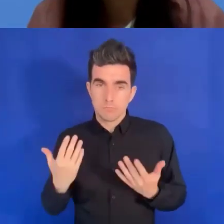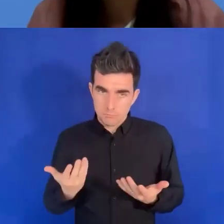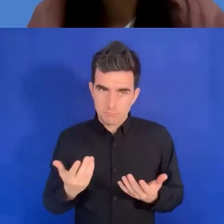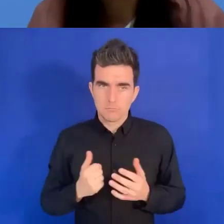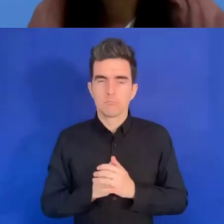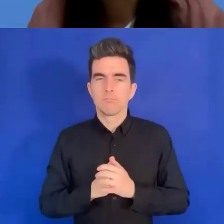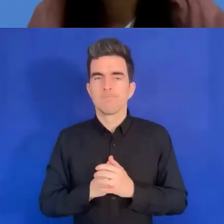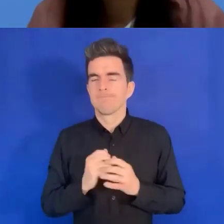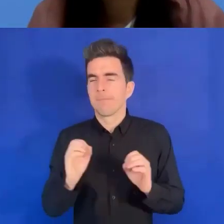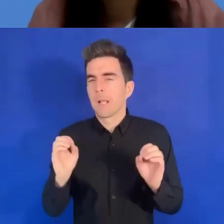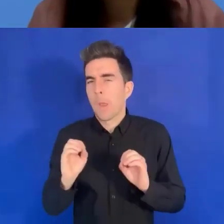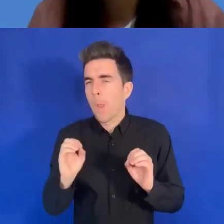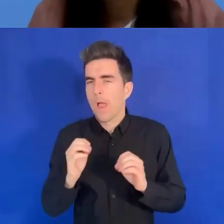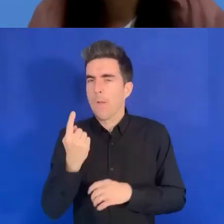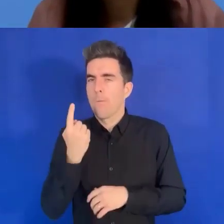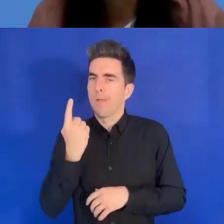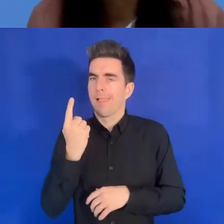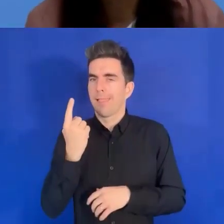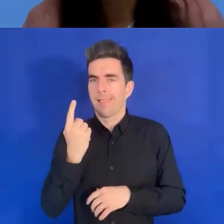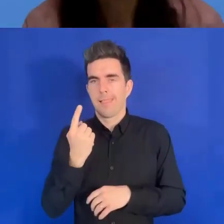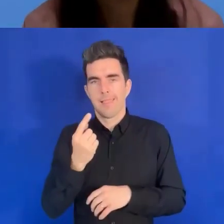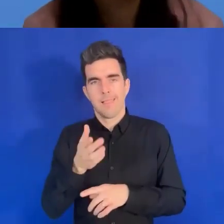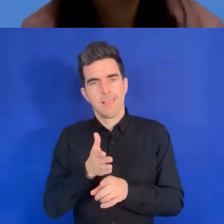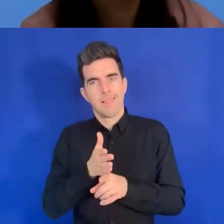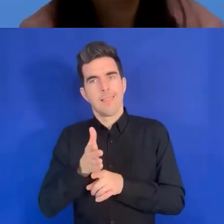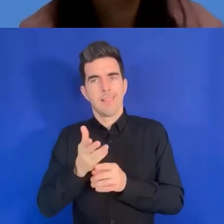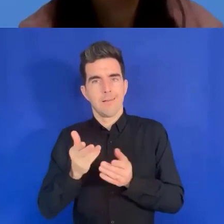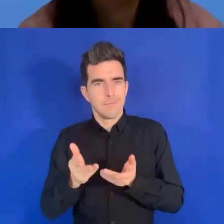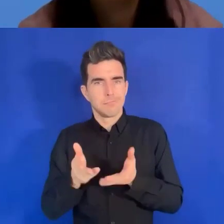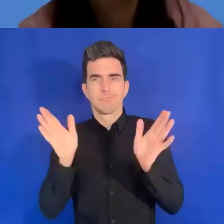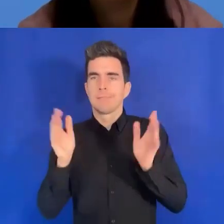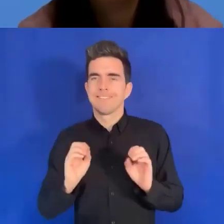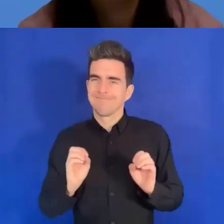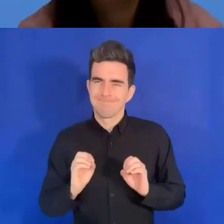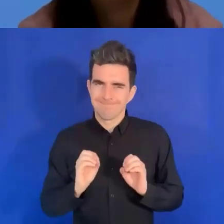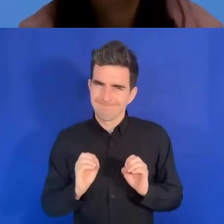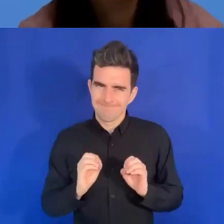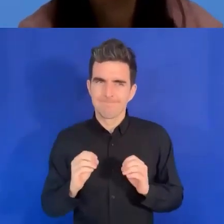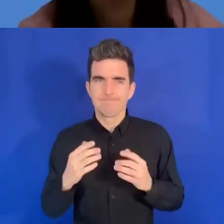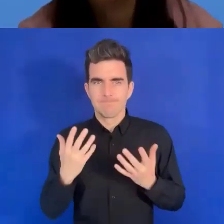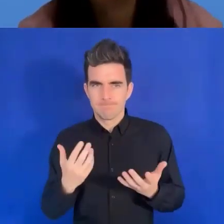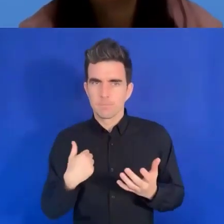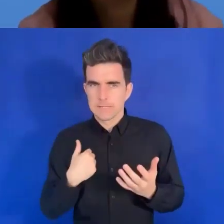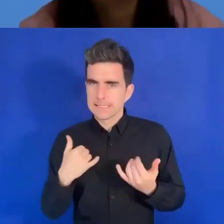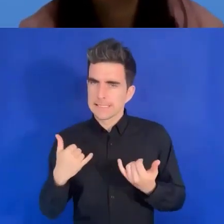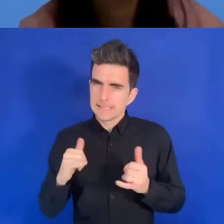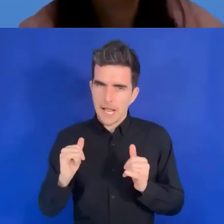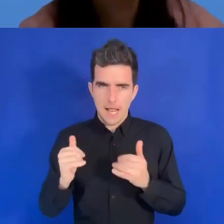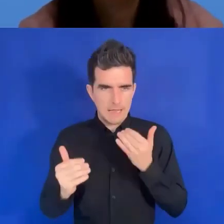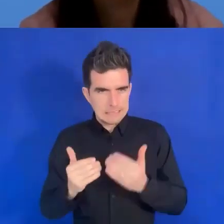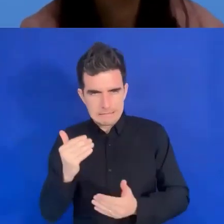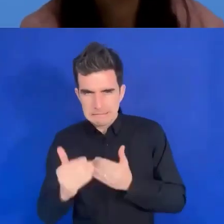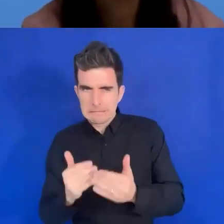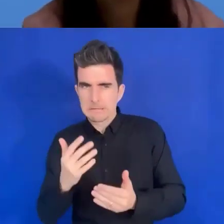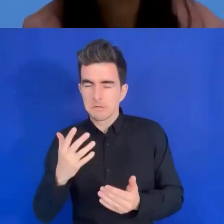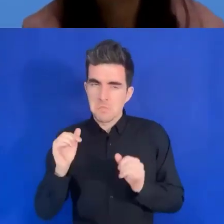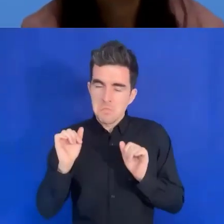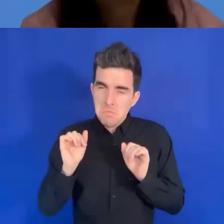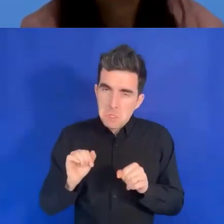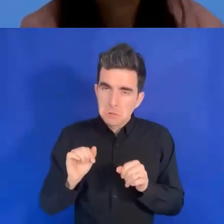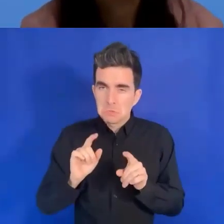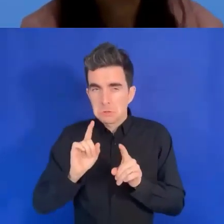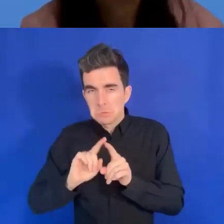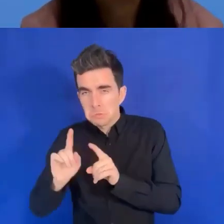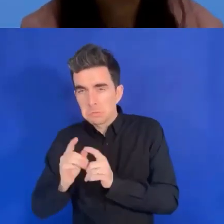essayons d'obtenir les différents canaux, les différents types de messages qui leur sont souvent envoyés. Nous avons donc